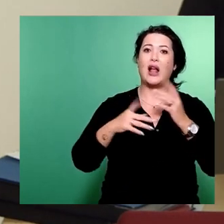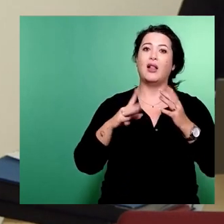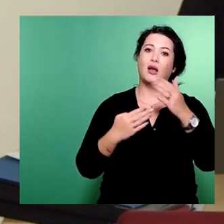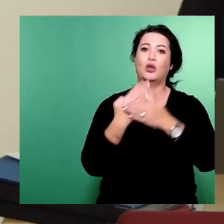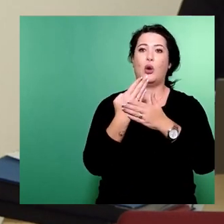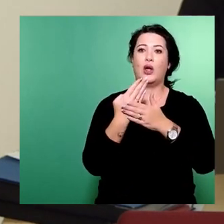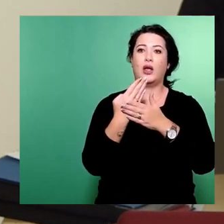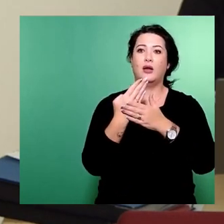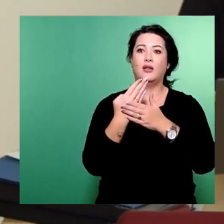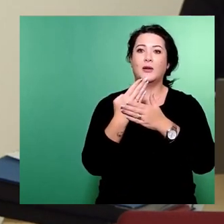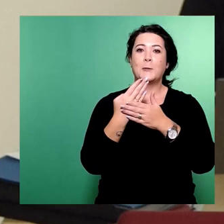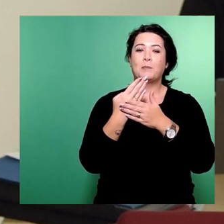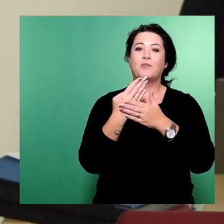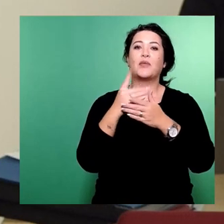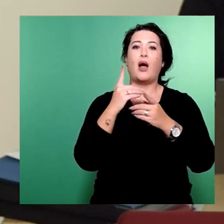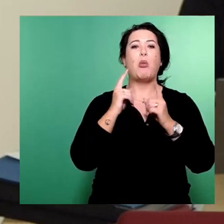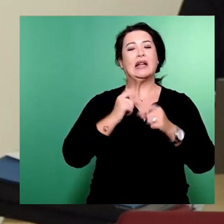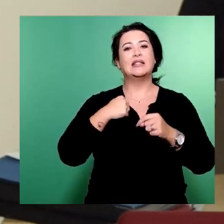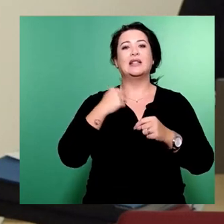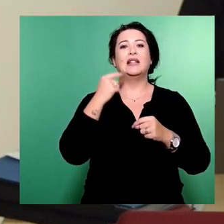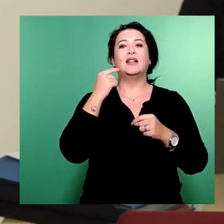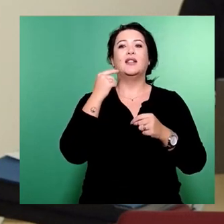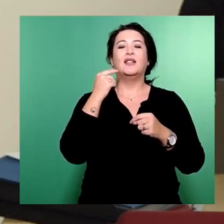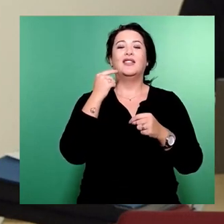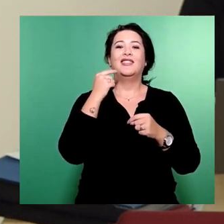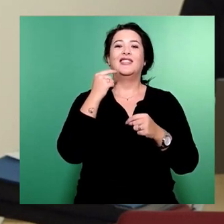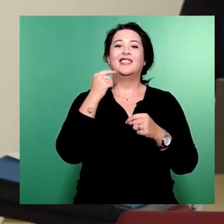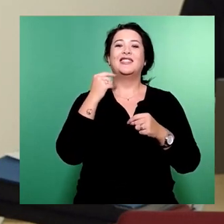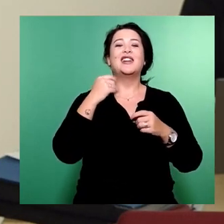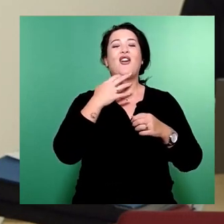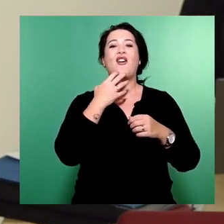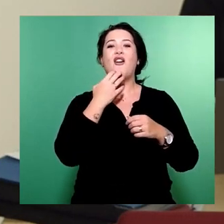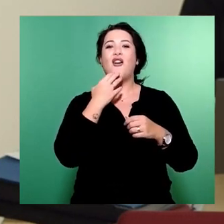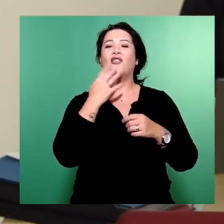dass das dann auch dieses Jahr kommt, sondern dann Anfang 23.